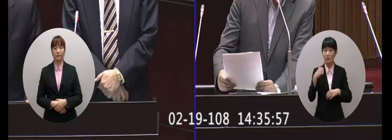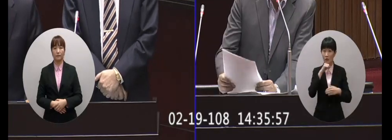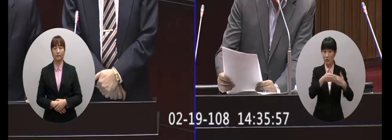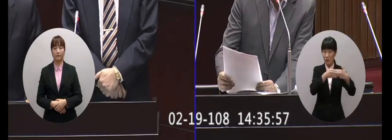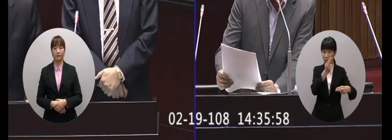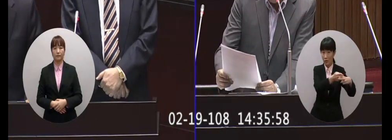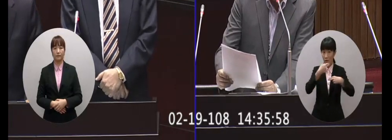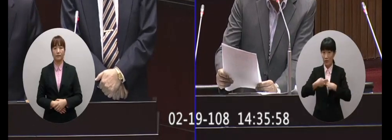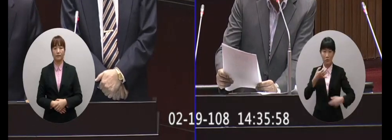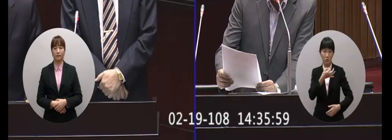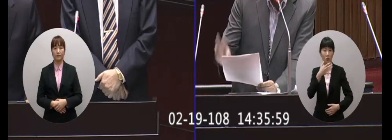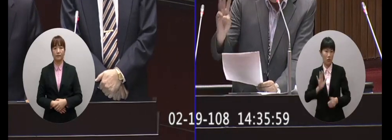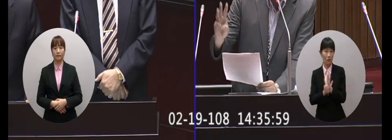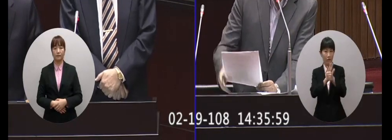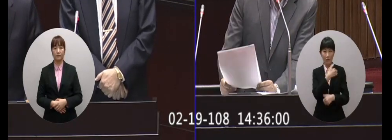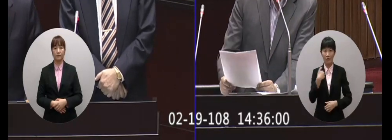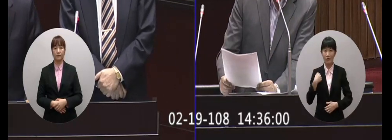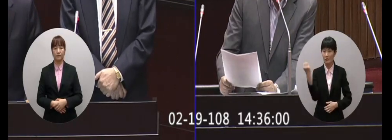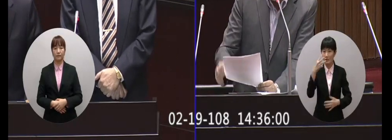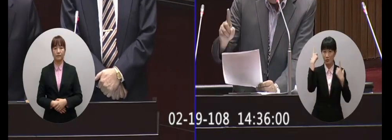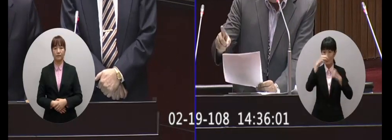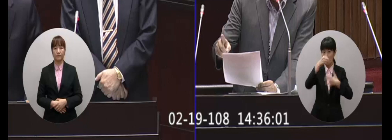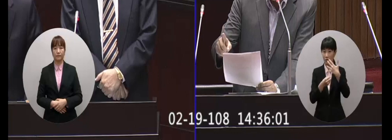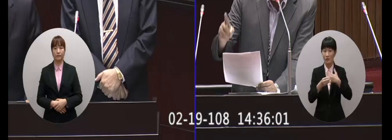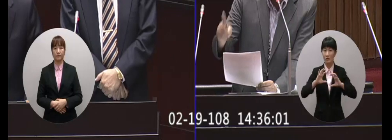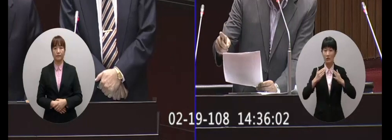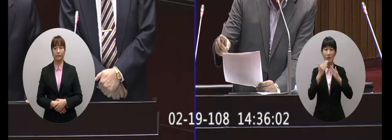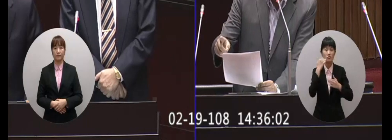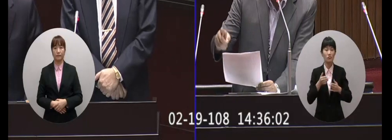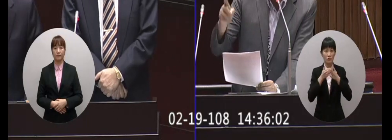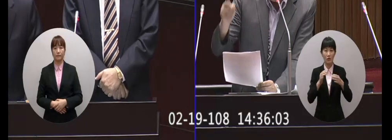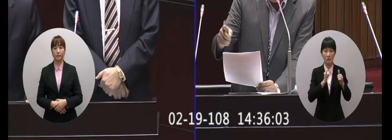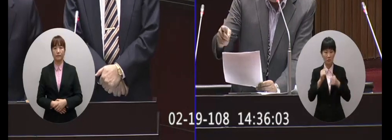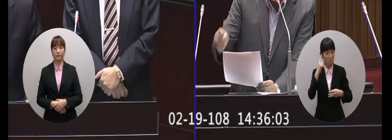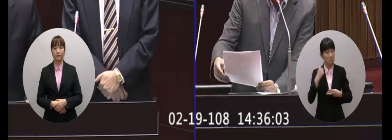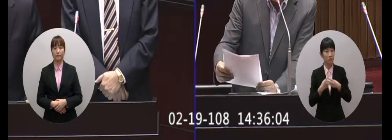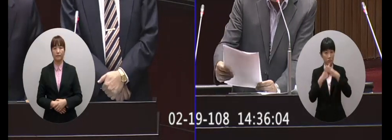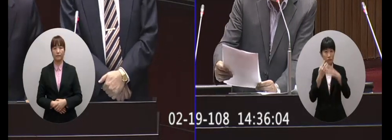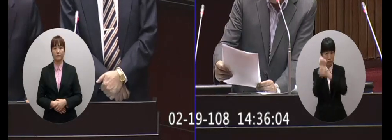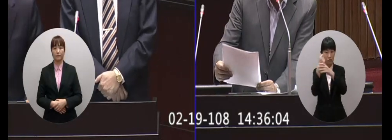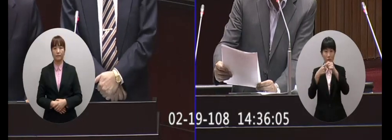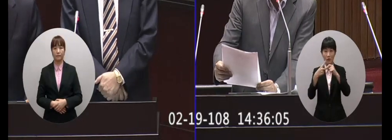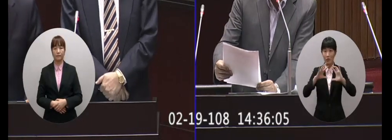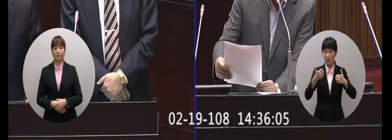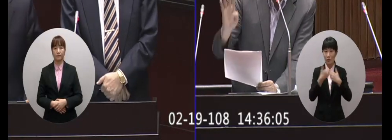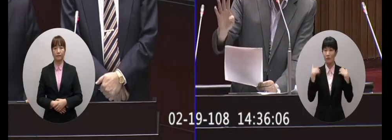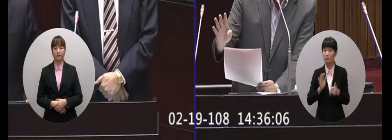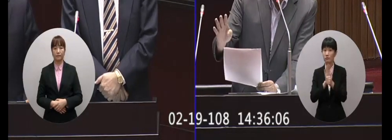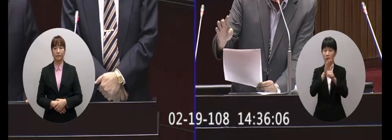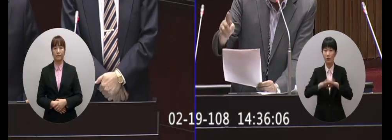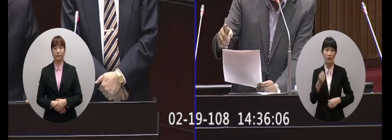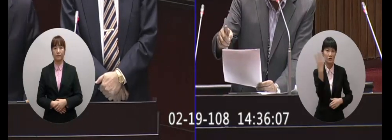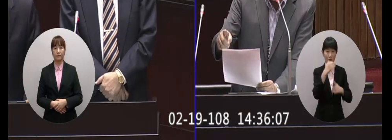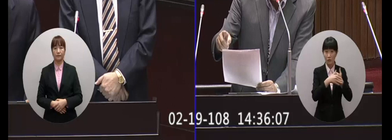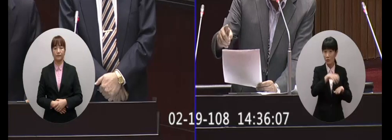互信的前提下才能推動三個言者在國家需要民意支持國會監督之下來推動四個確